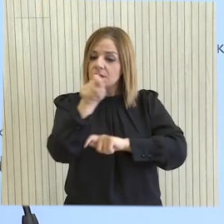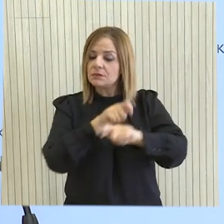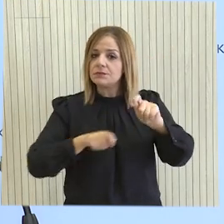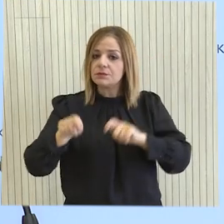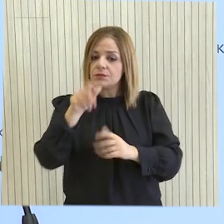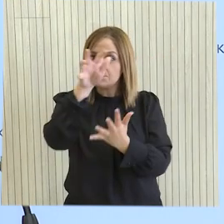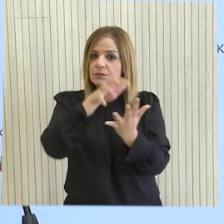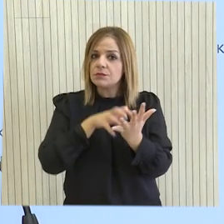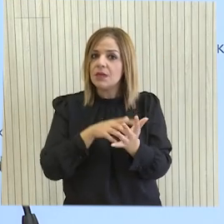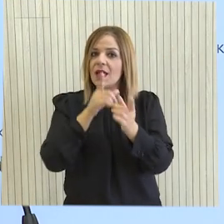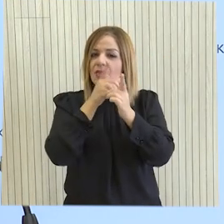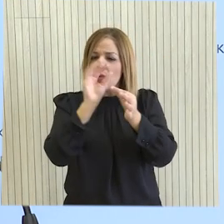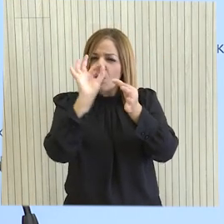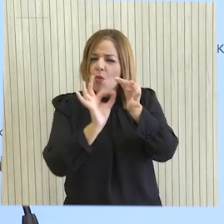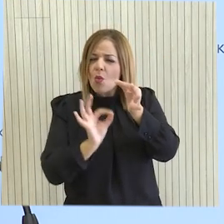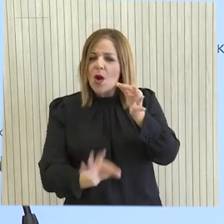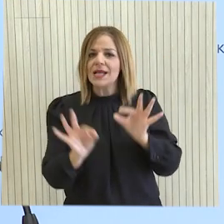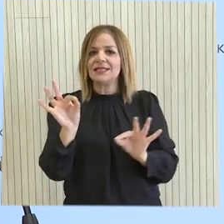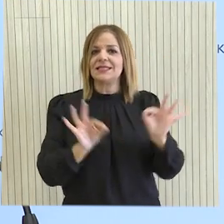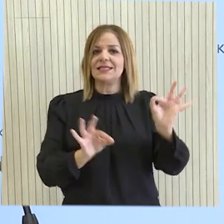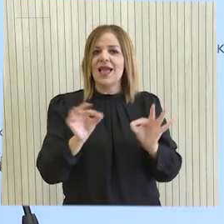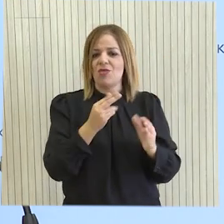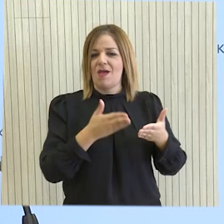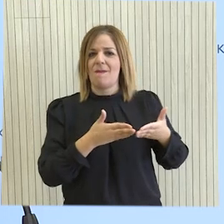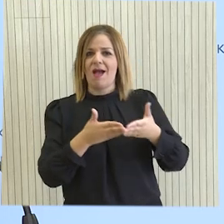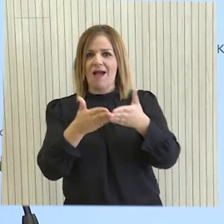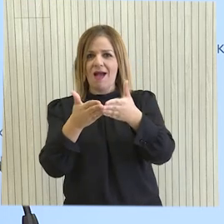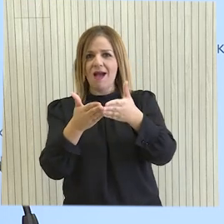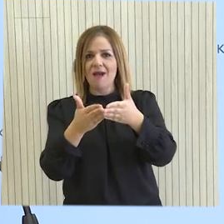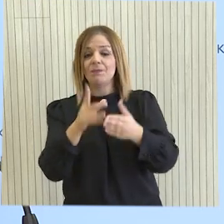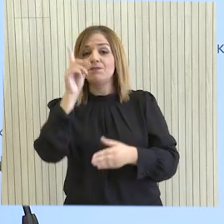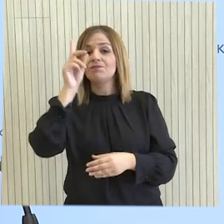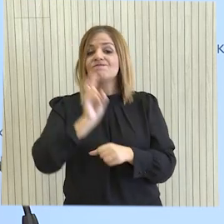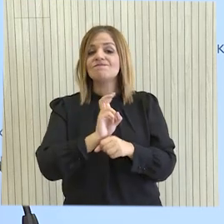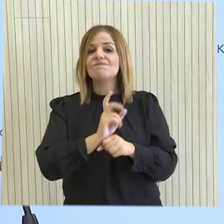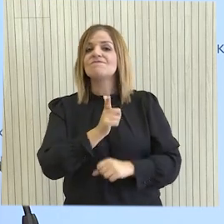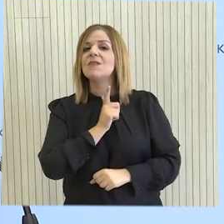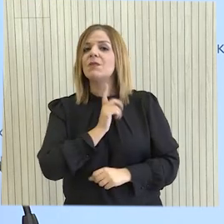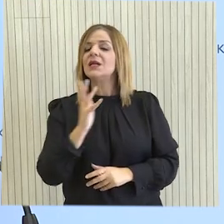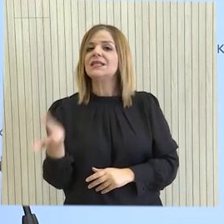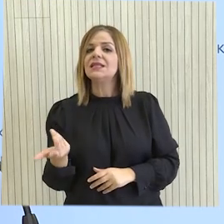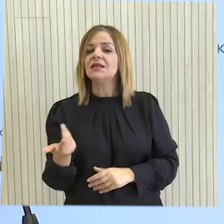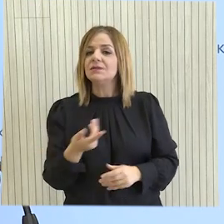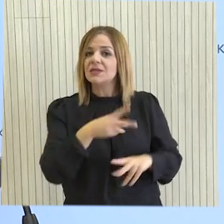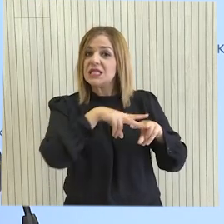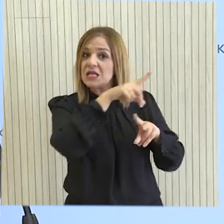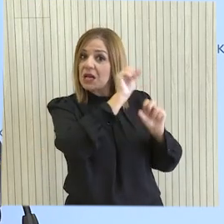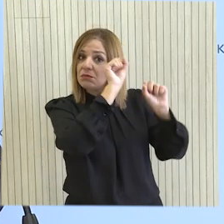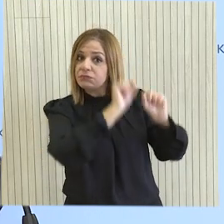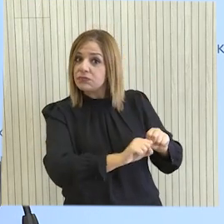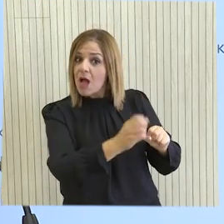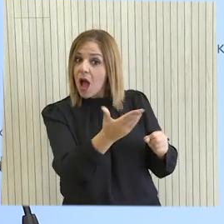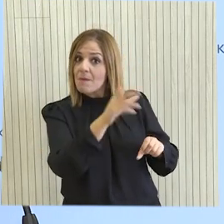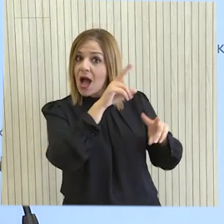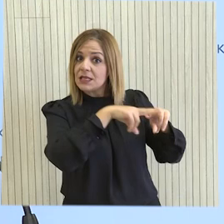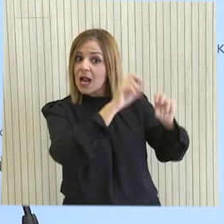συγκεκριμένο με μεγάλη λεπτομερία σχέδιο για την υλοποίηση αυτής της πρωτοβουλίας. Το μόνο που αναμένει αυτή την στιγμή είναι το πράσινο φως από το Ισραήλ.